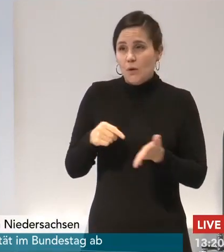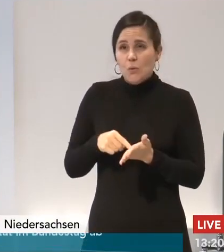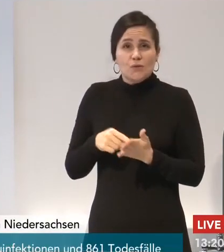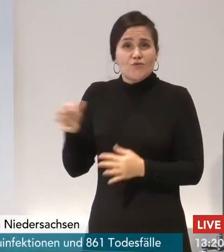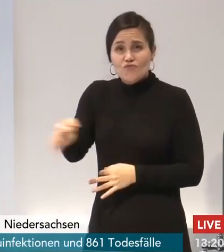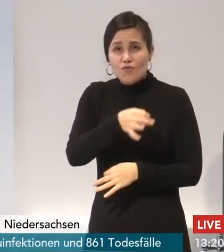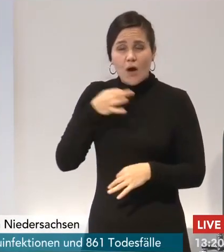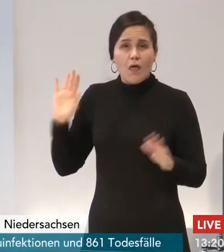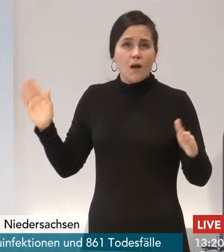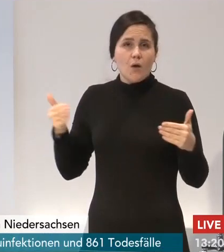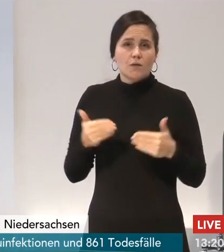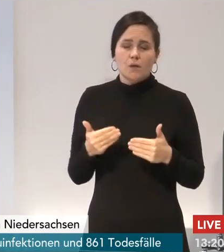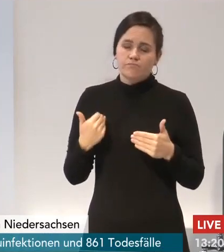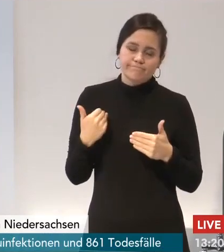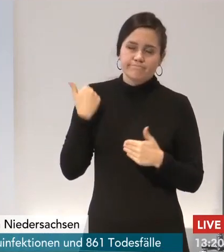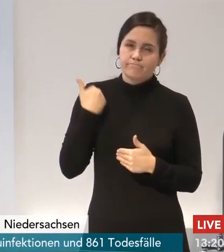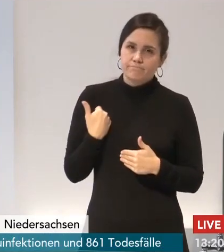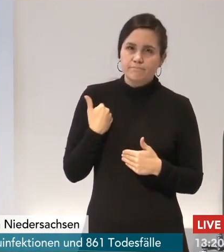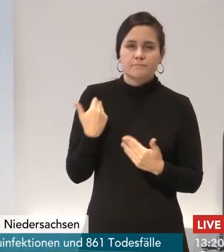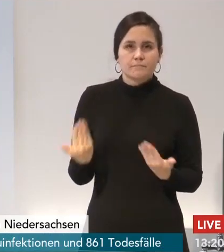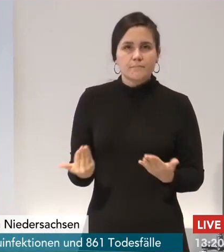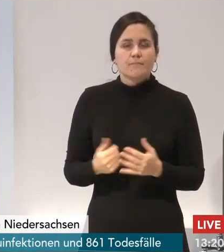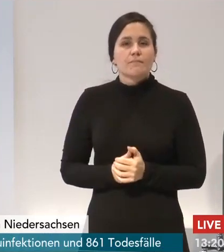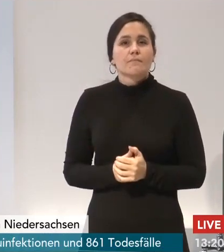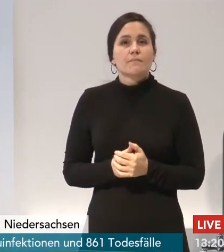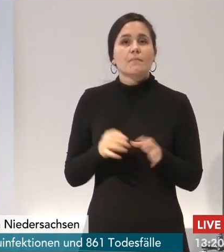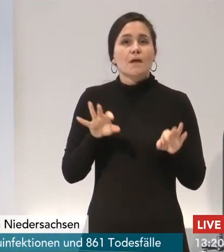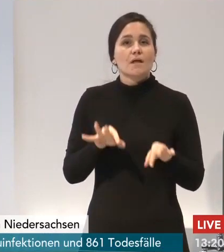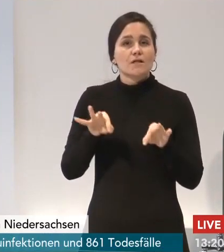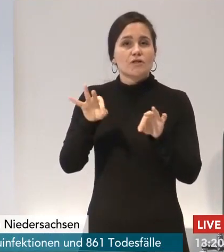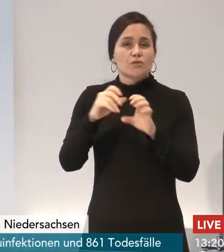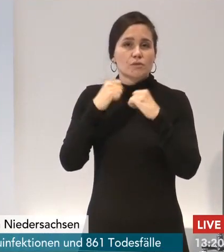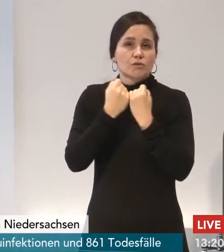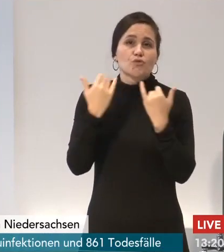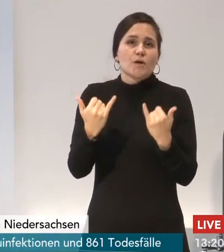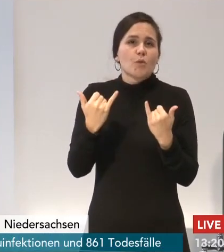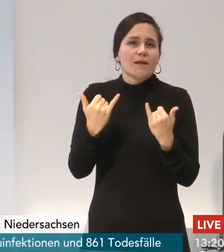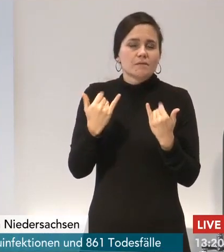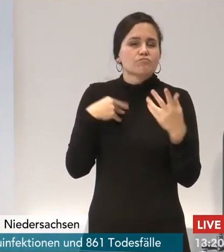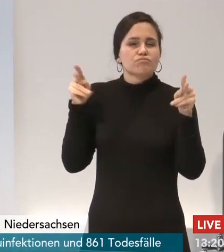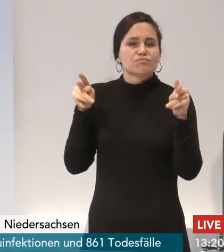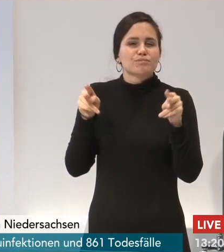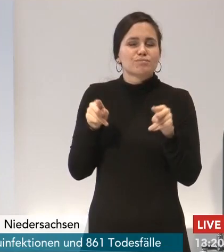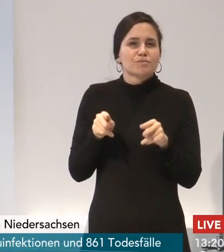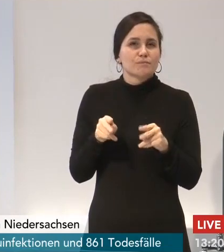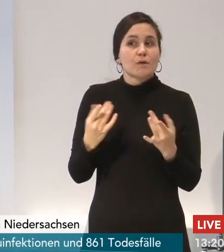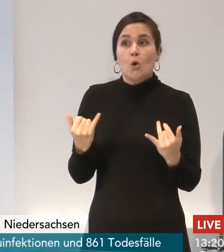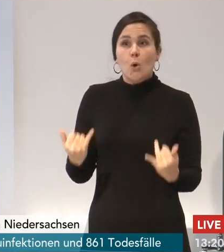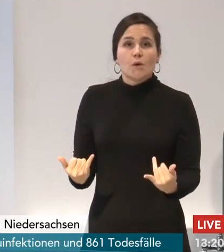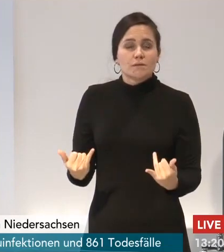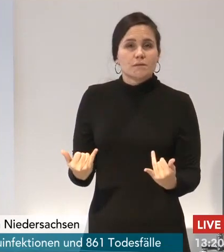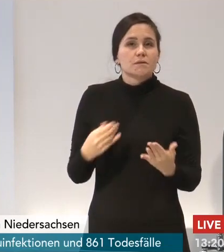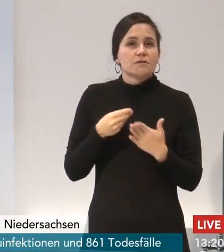Entwicklung des Infektionsgeschehens ist in den letzten Wochen positiv. Der Ministerpräsident hat es gesagt. Wir haben heute eine Inzidenz von 77